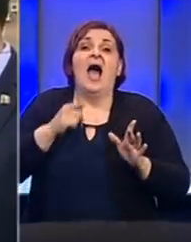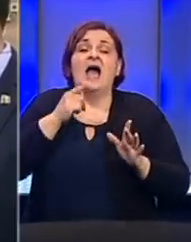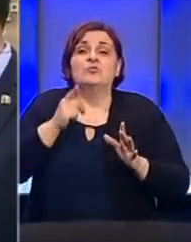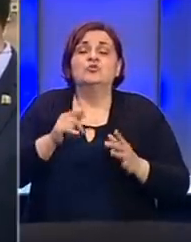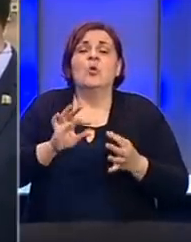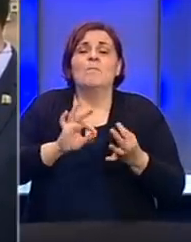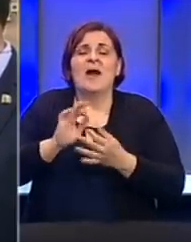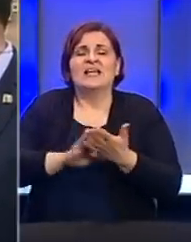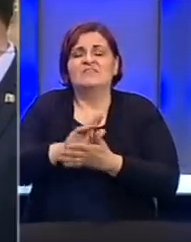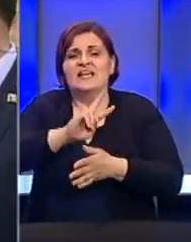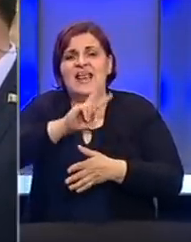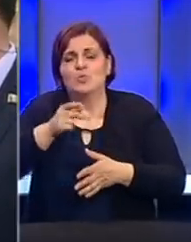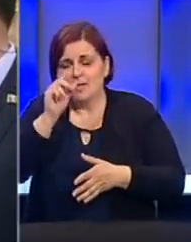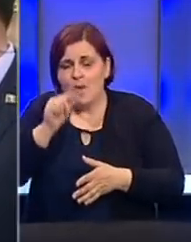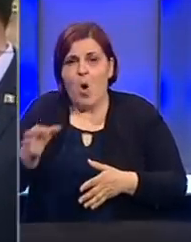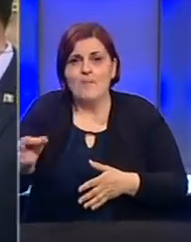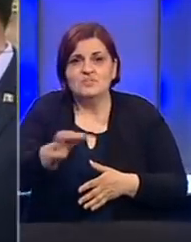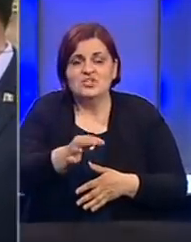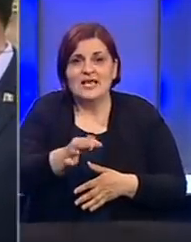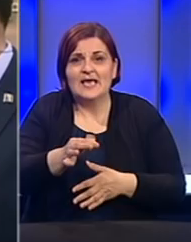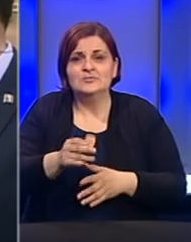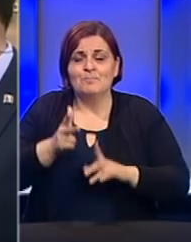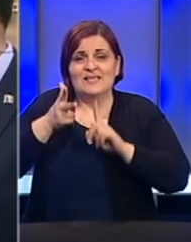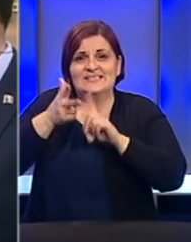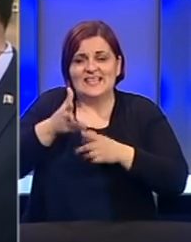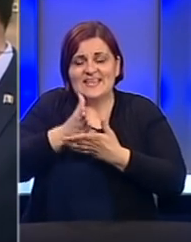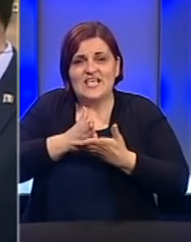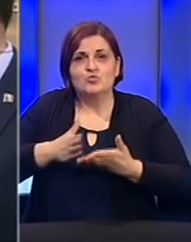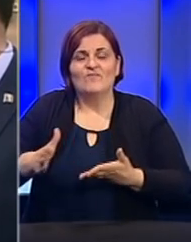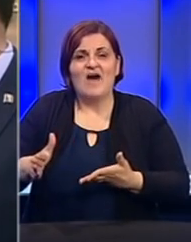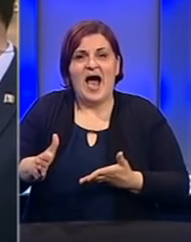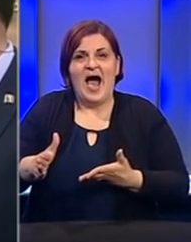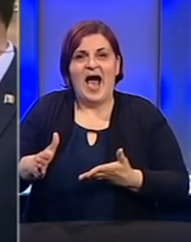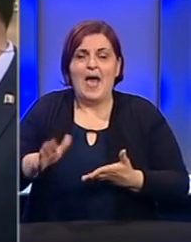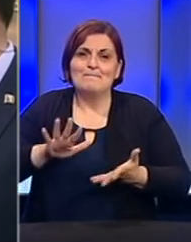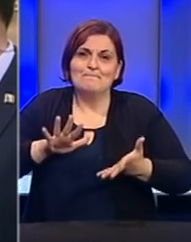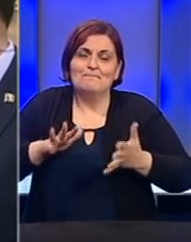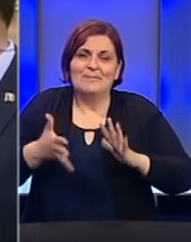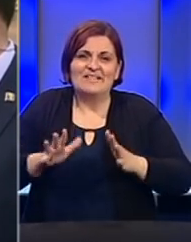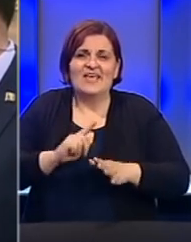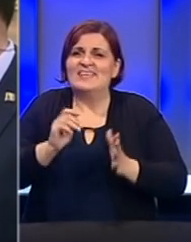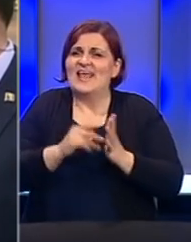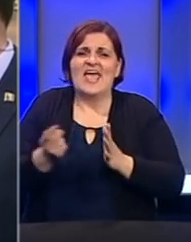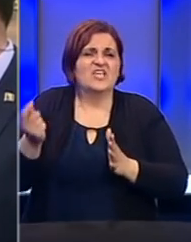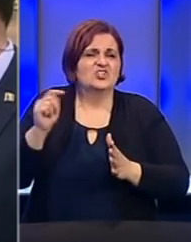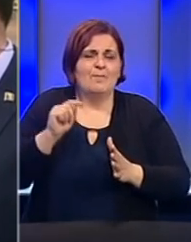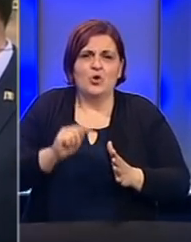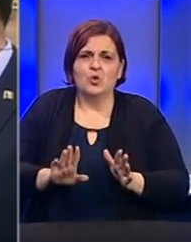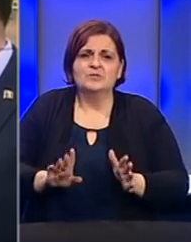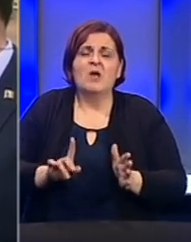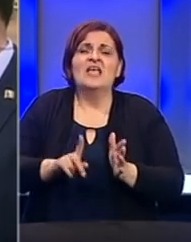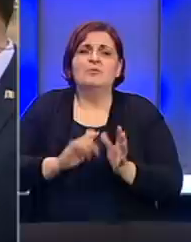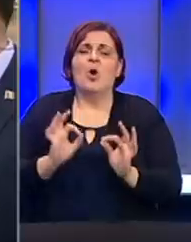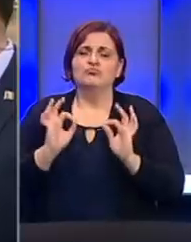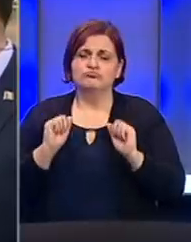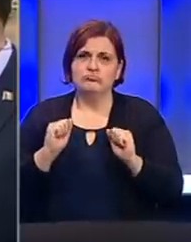umaglaju vođeni kao i na drugim općinama. Za treću fazu, predpostavljam da nećemo doći do nje, jer se vrlo dugo i